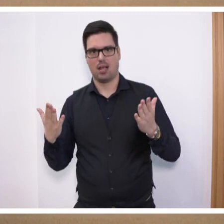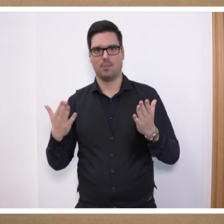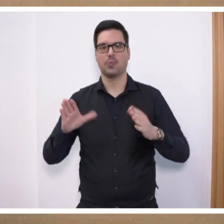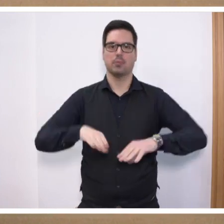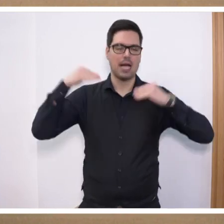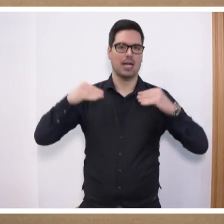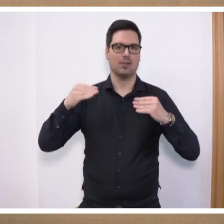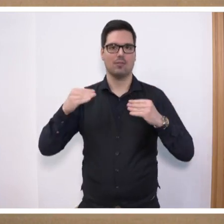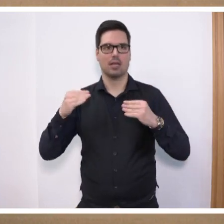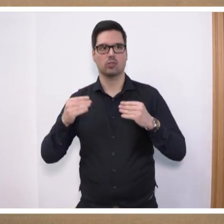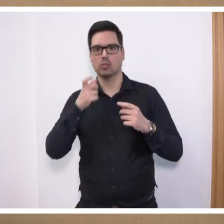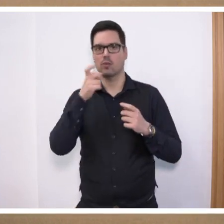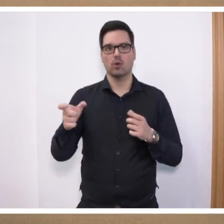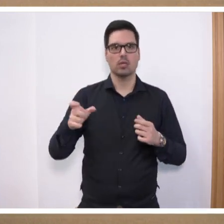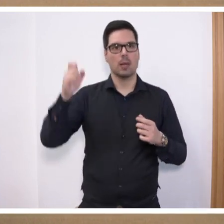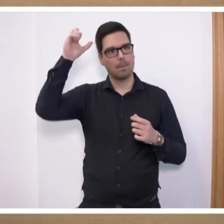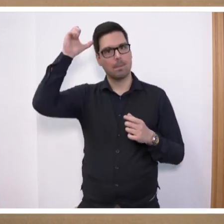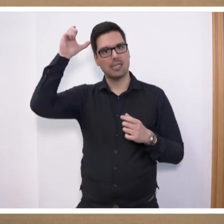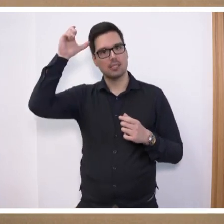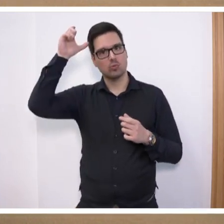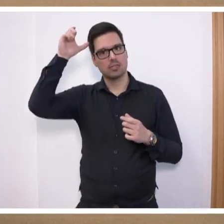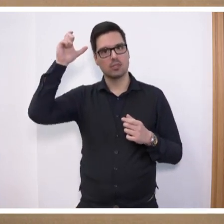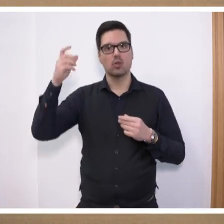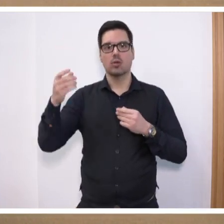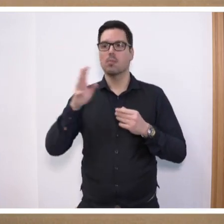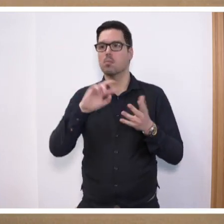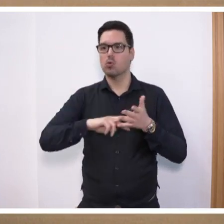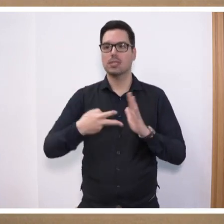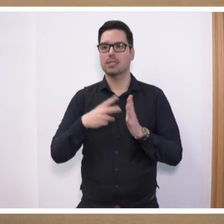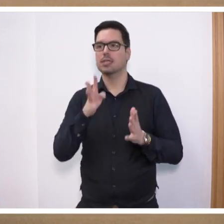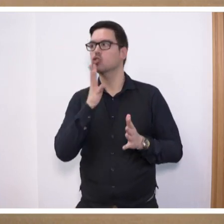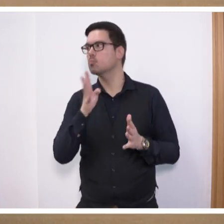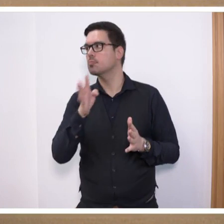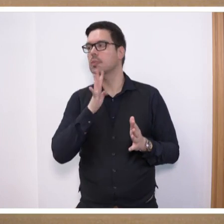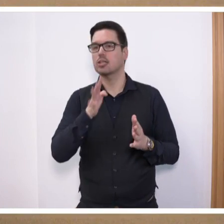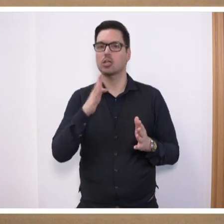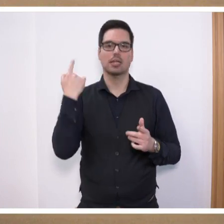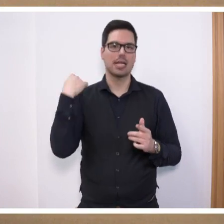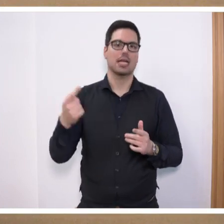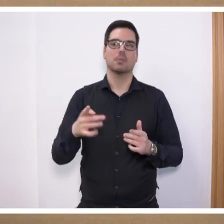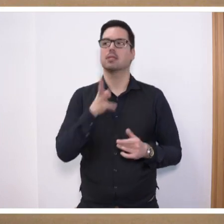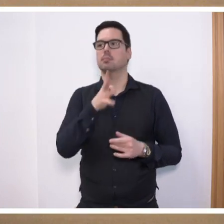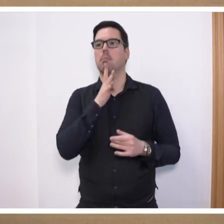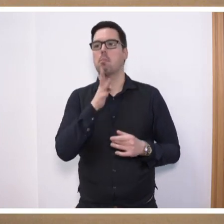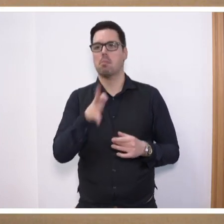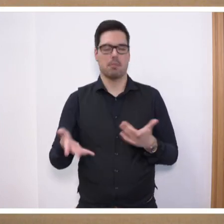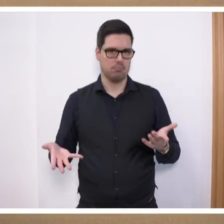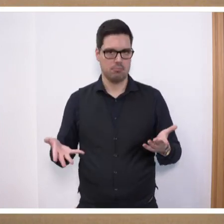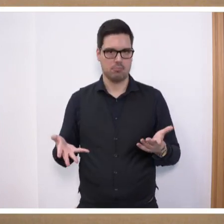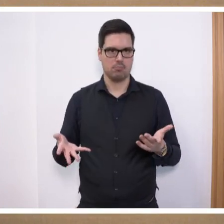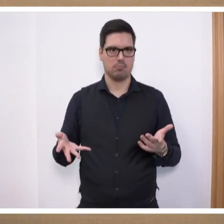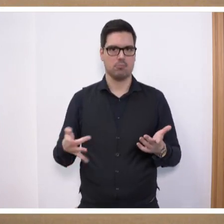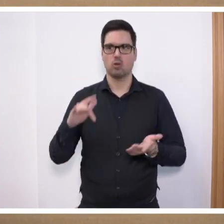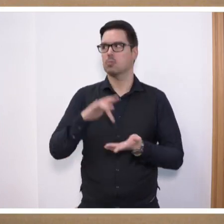schon ein Wort auch an die bildungspolitische Sprecherin richten, die eben hier eine Rede gehalten hat, die im